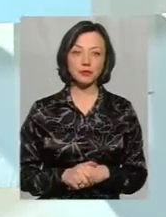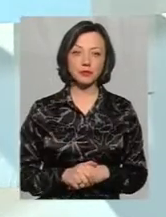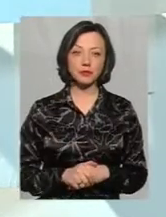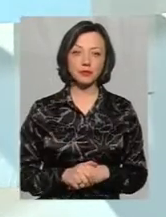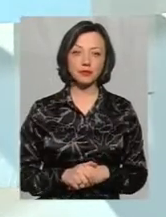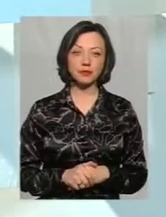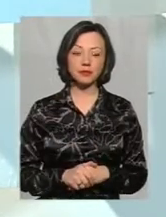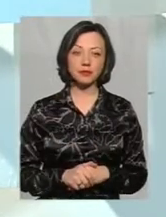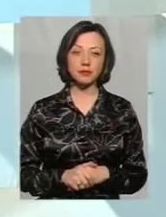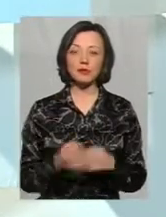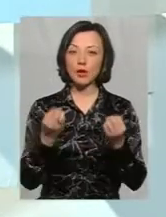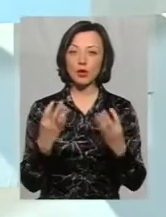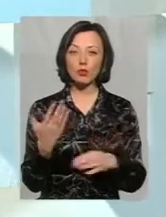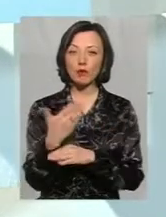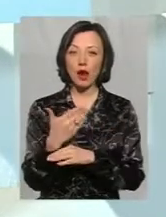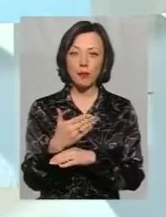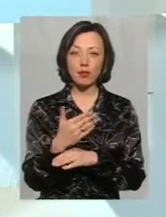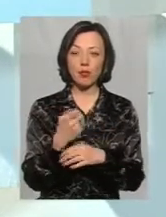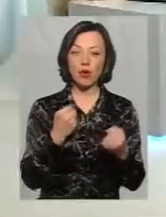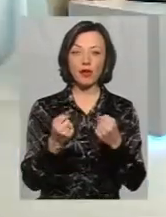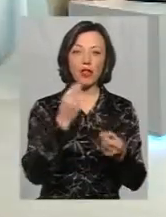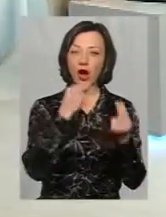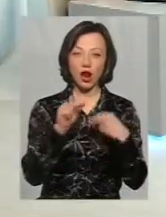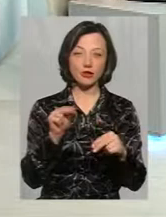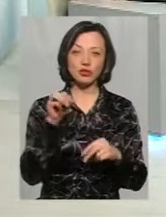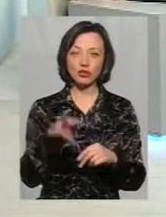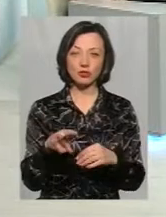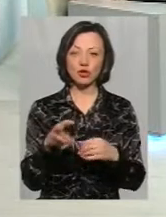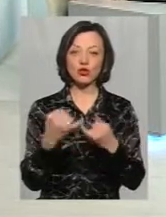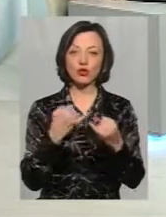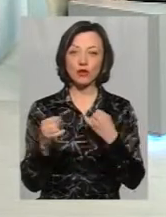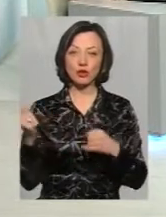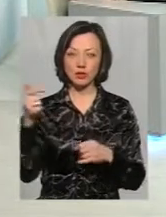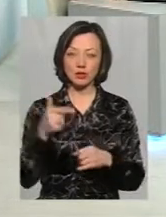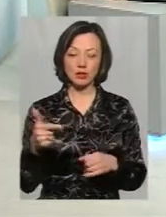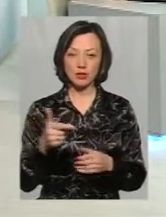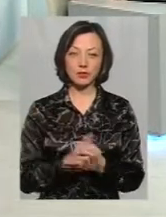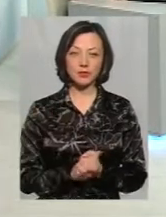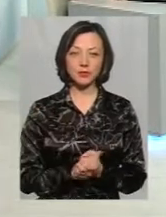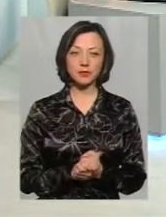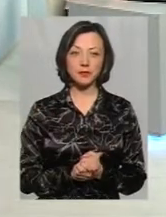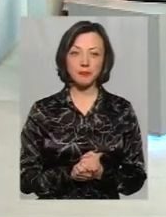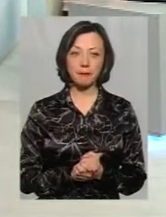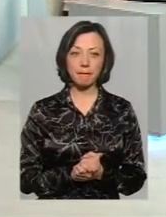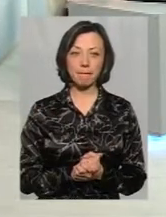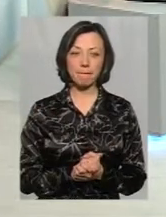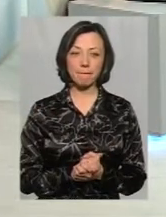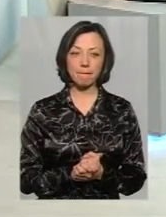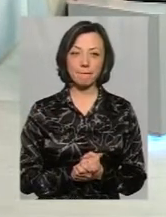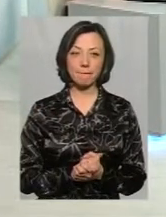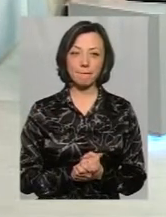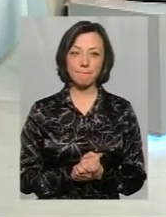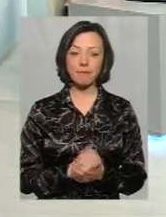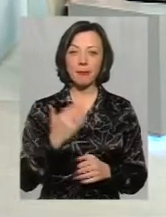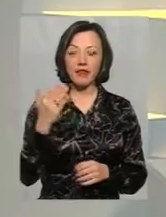Просто прапор боротьби. Не кращий, ні чим жовто-блакитний. Ніхто його нівелює, його значення. Ми вже згадували сьогодні, пане Михайло, ви